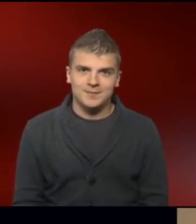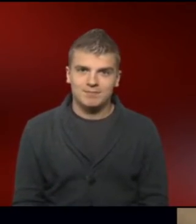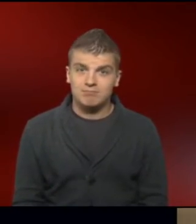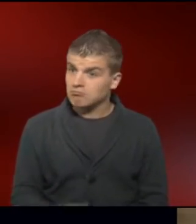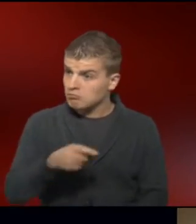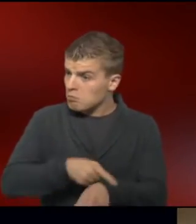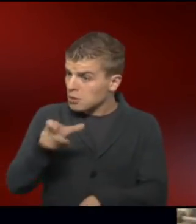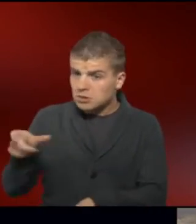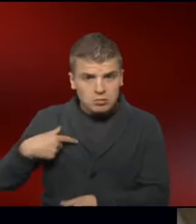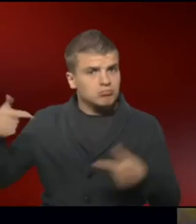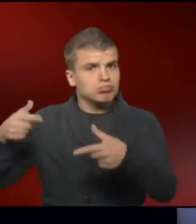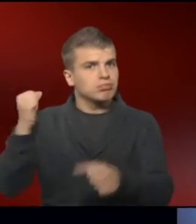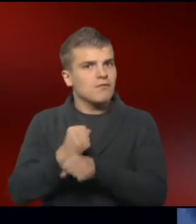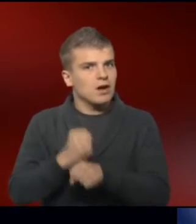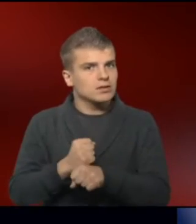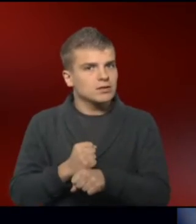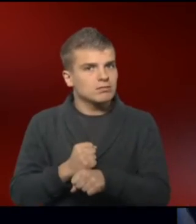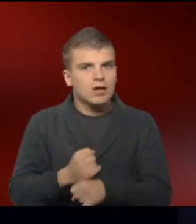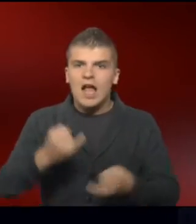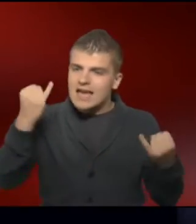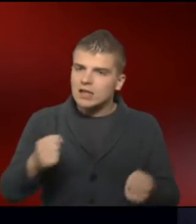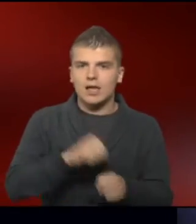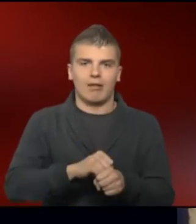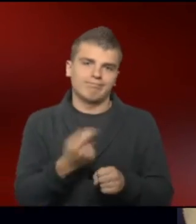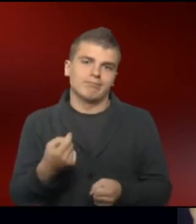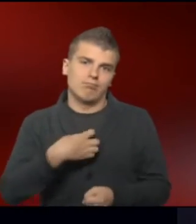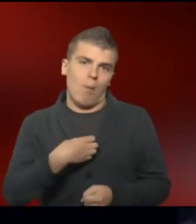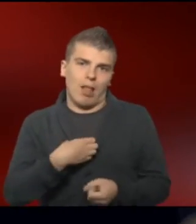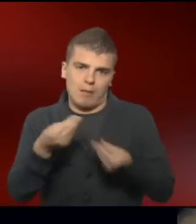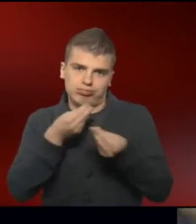sind versorgt. Zeit, auch mal über Probleme zu reden.